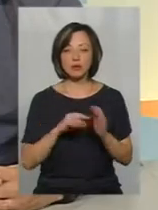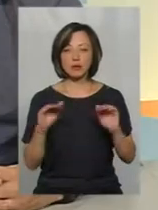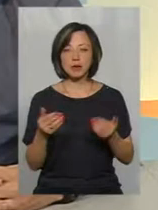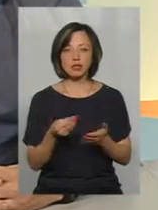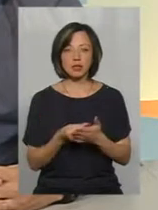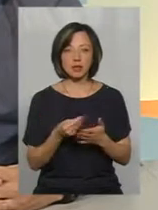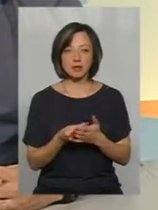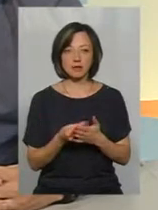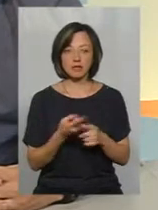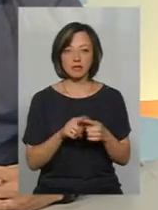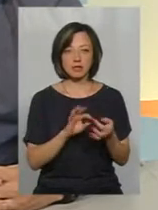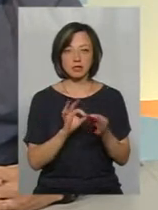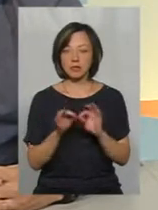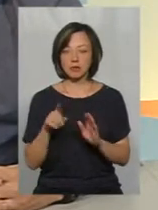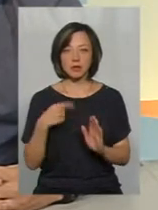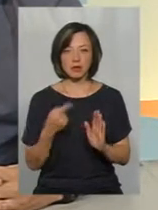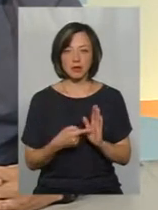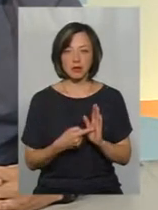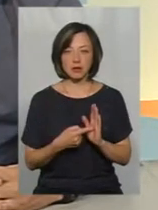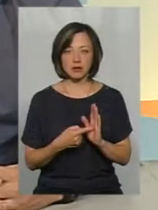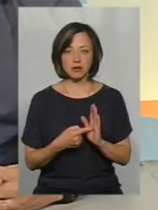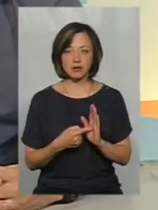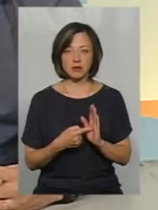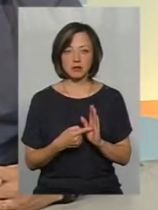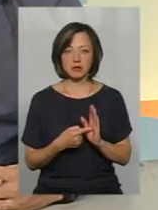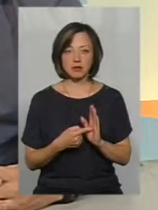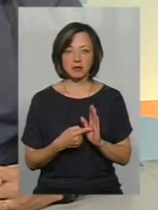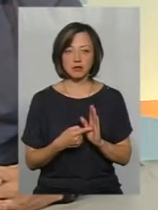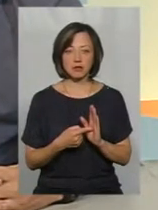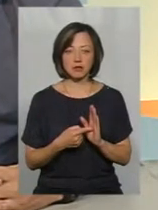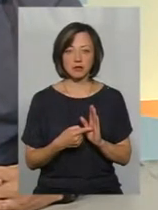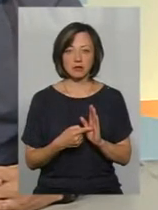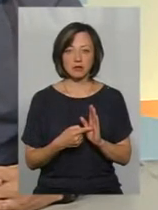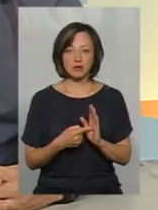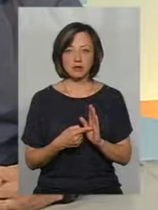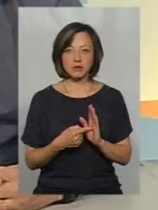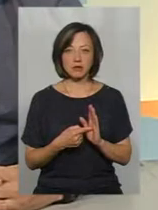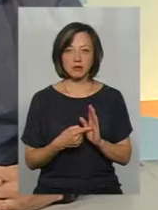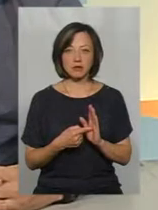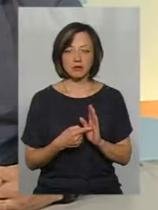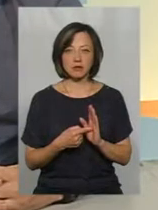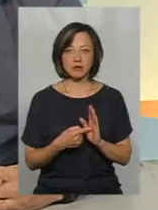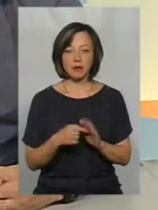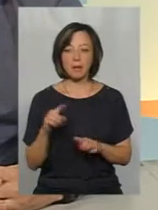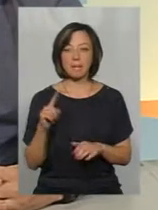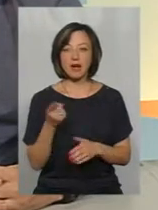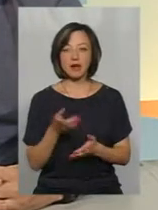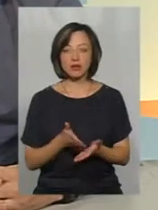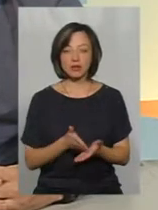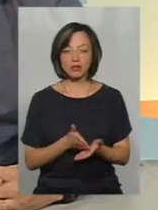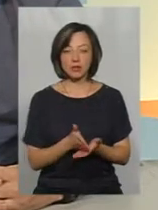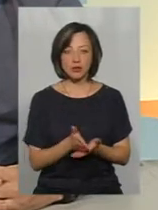це складне питання, бо, по-перше, як би, як сказав колега, шлях, так, тобто,